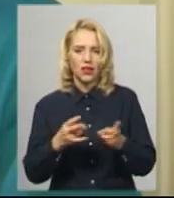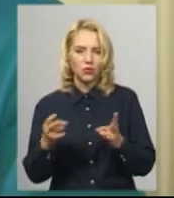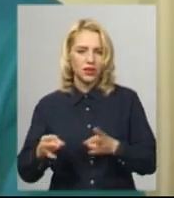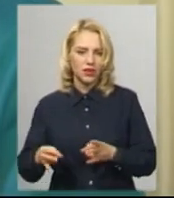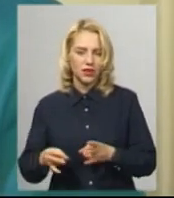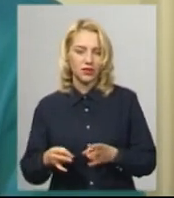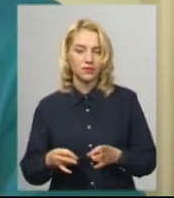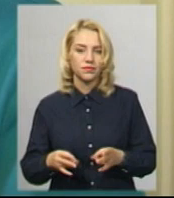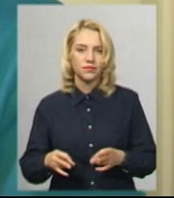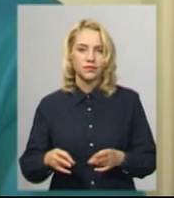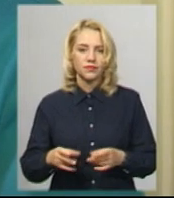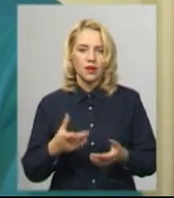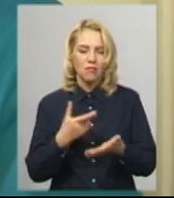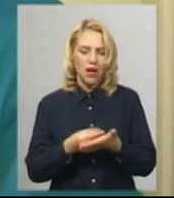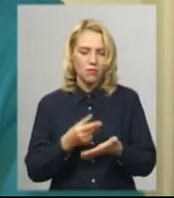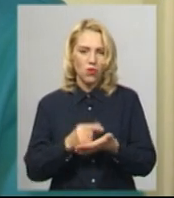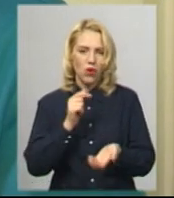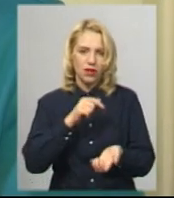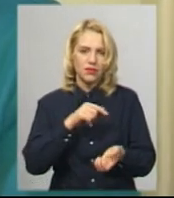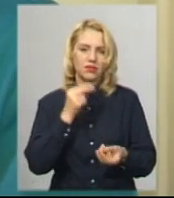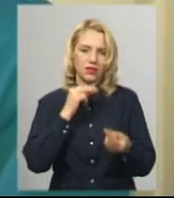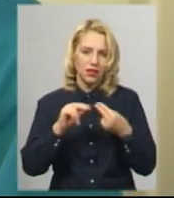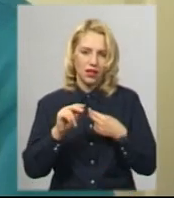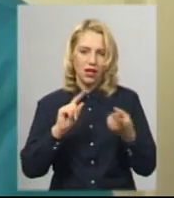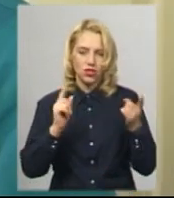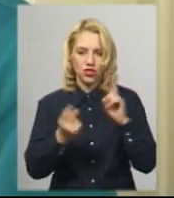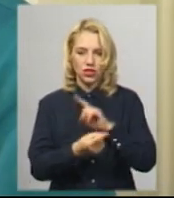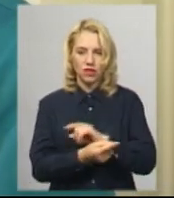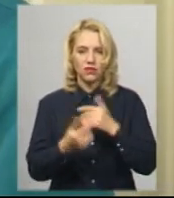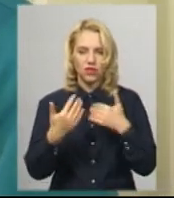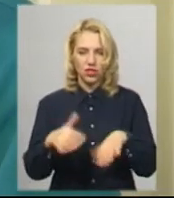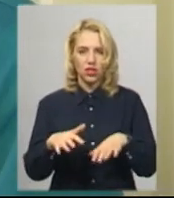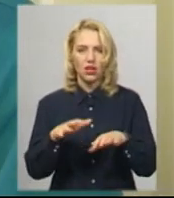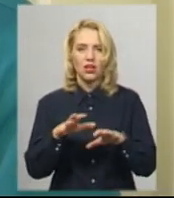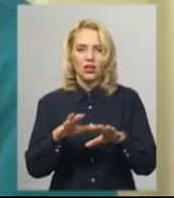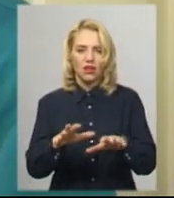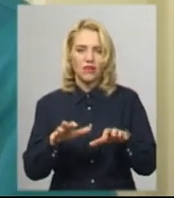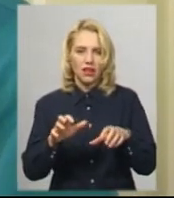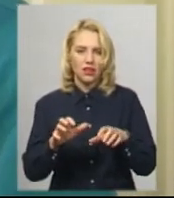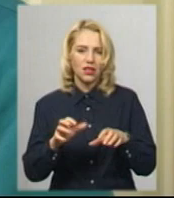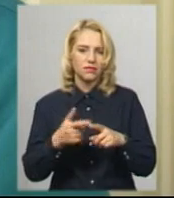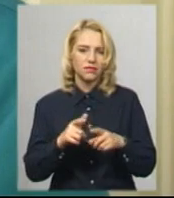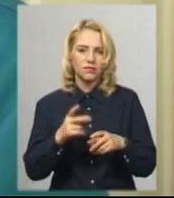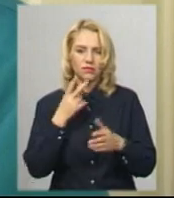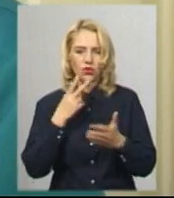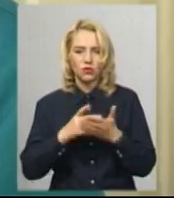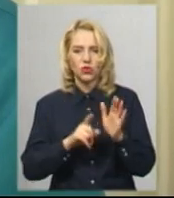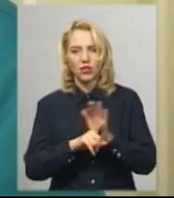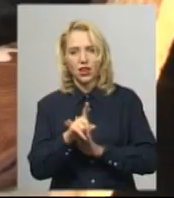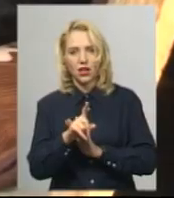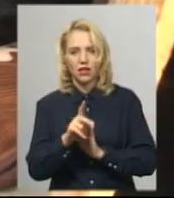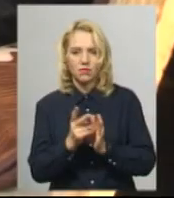маніпуляцій, тварині стало покращення. Вона вже проявилася ознаки, вона почала